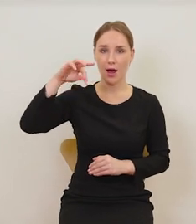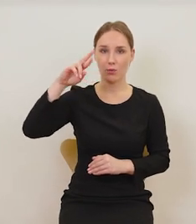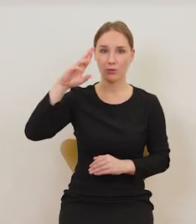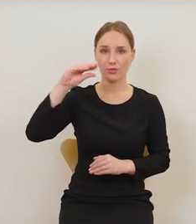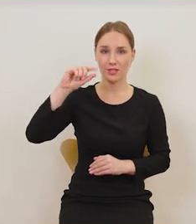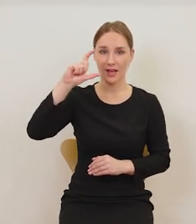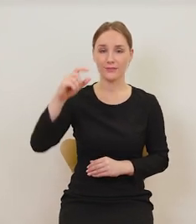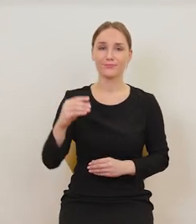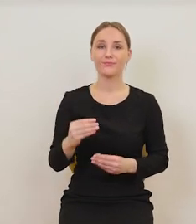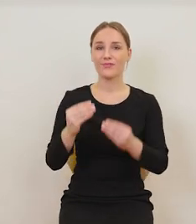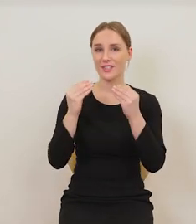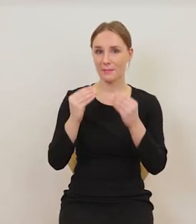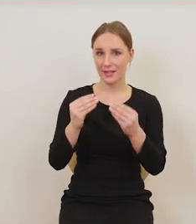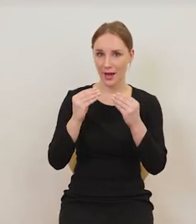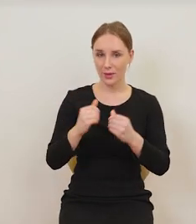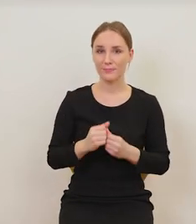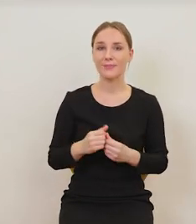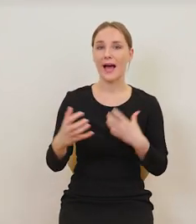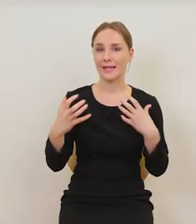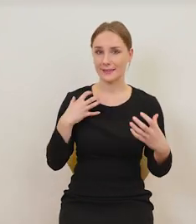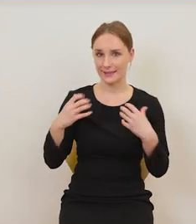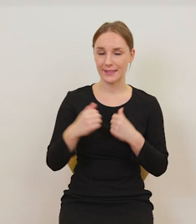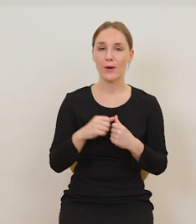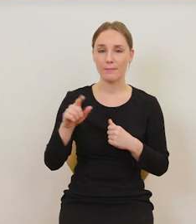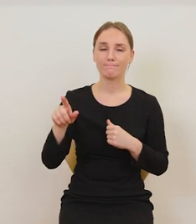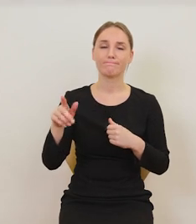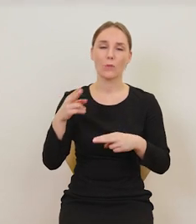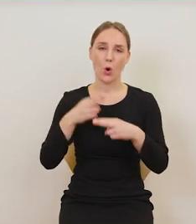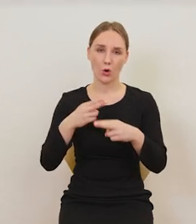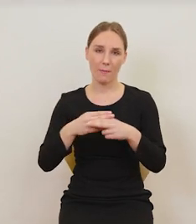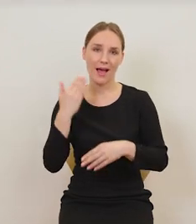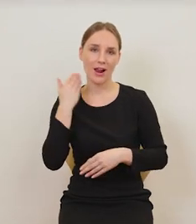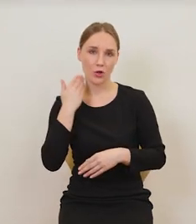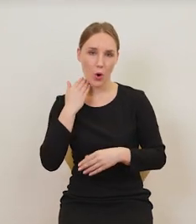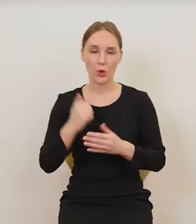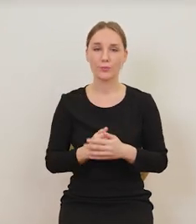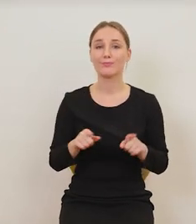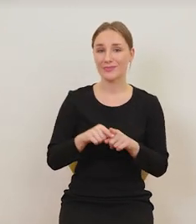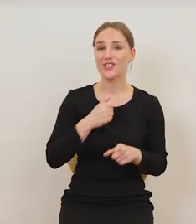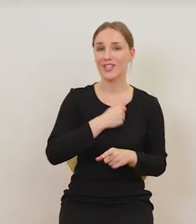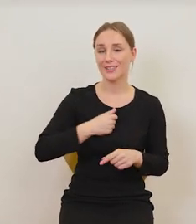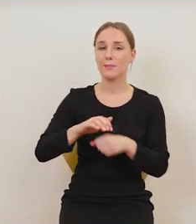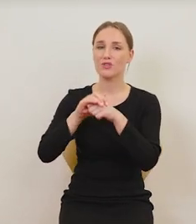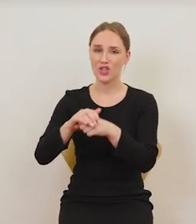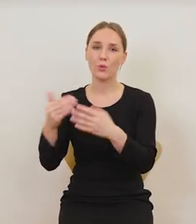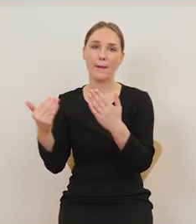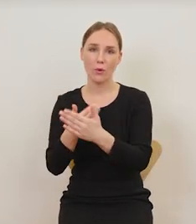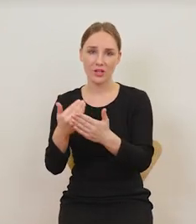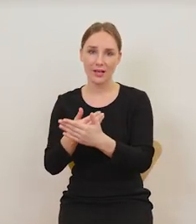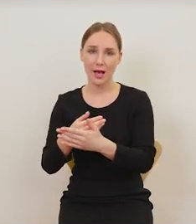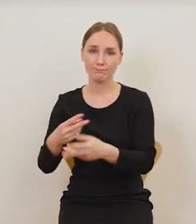cierpiał na chorobę alkoholową, niestety złapał od jednej ze swoich przyjaciółek i modelek,